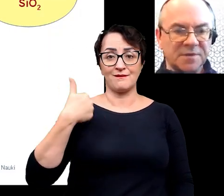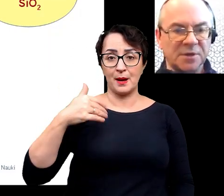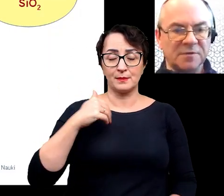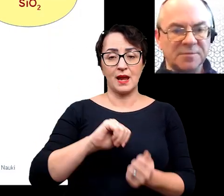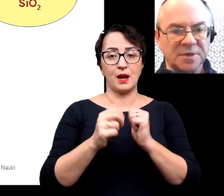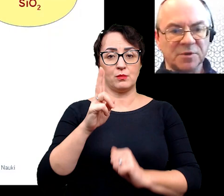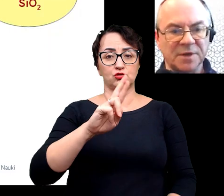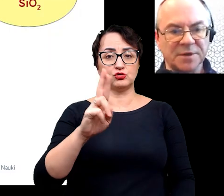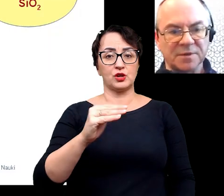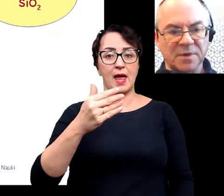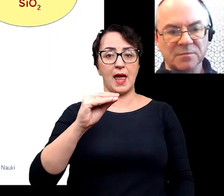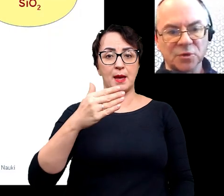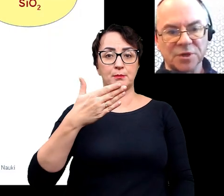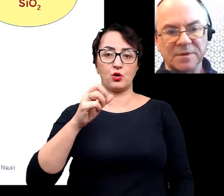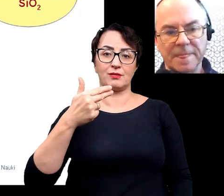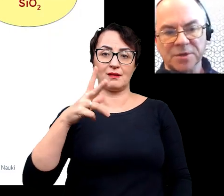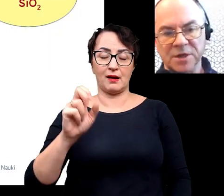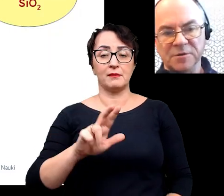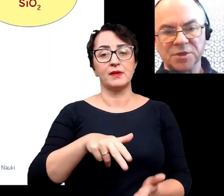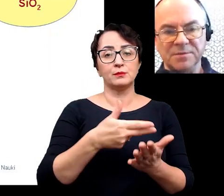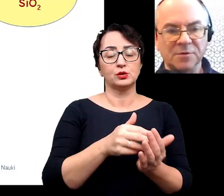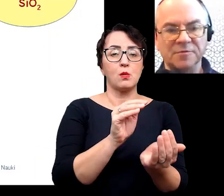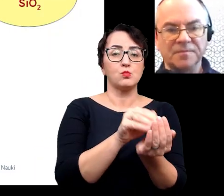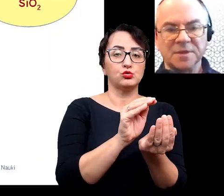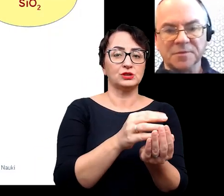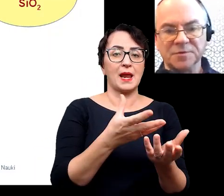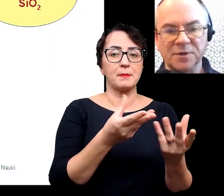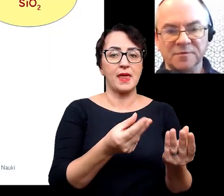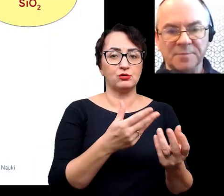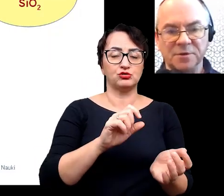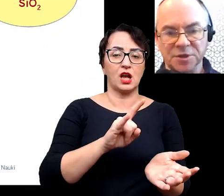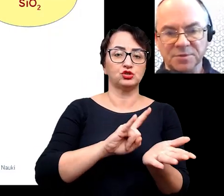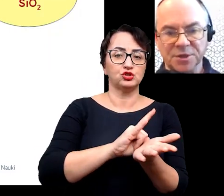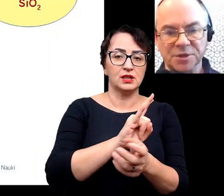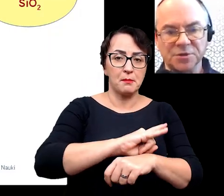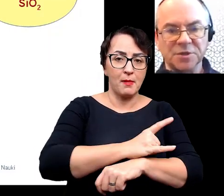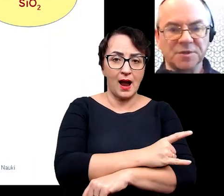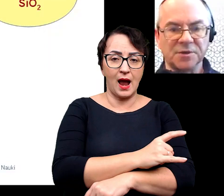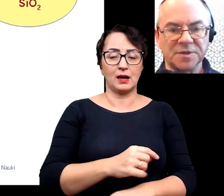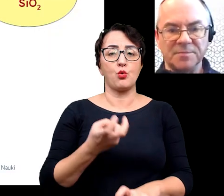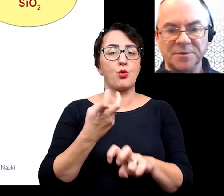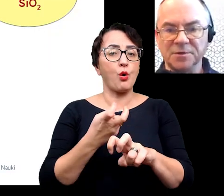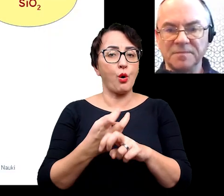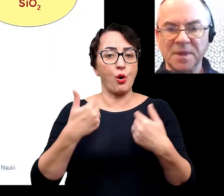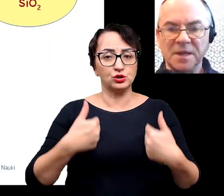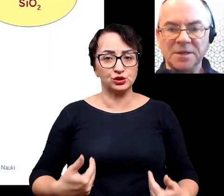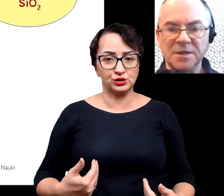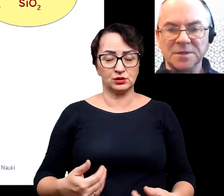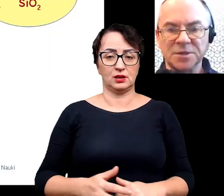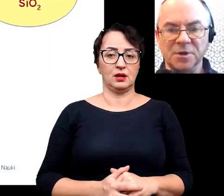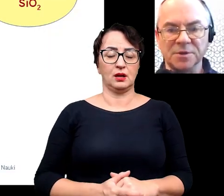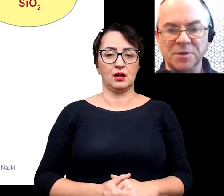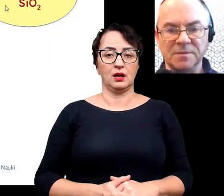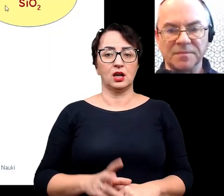Na przykład z węglanu wapnia zbudowane są muszle mięczaków, ślimaków. Z fosforanu wapnia chociażby nasze kości, z hydroksyapatytu